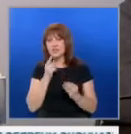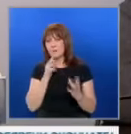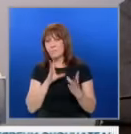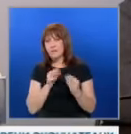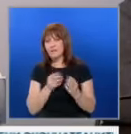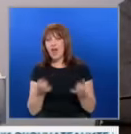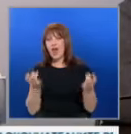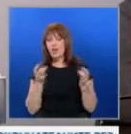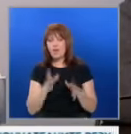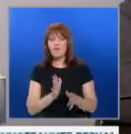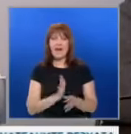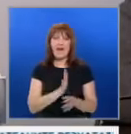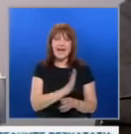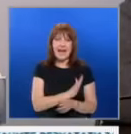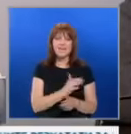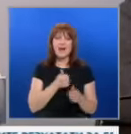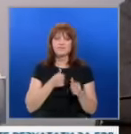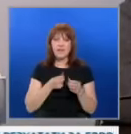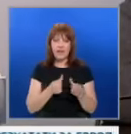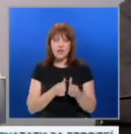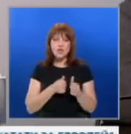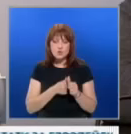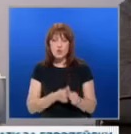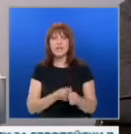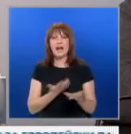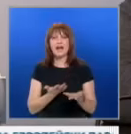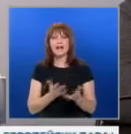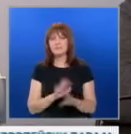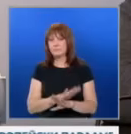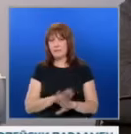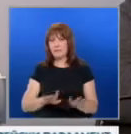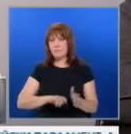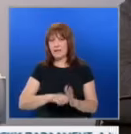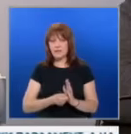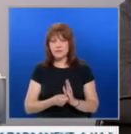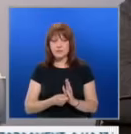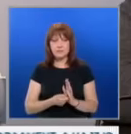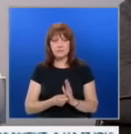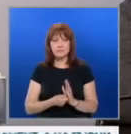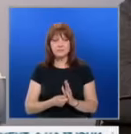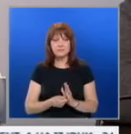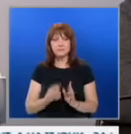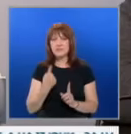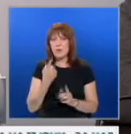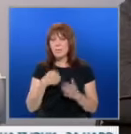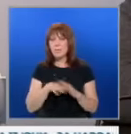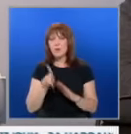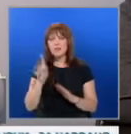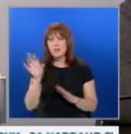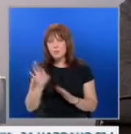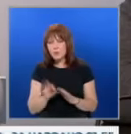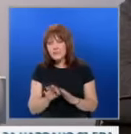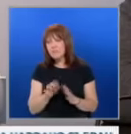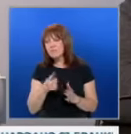вълна, солидарна България, левици и така нататък, приключиха. Едните са с под 1%, половин мисля,